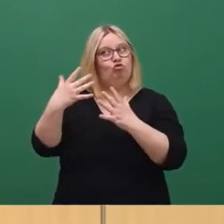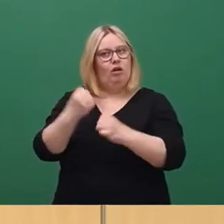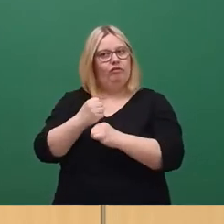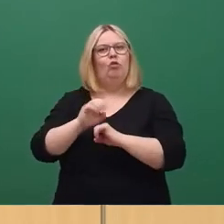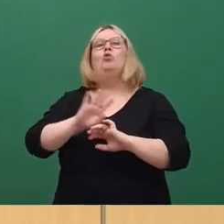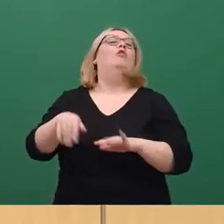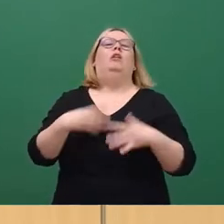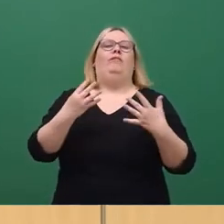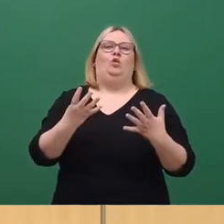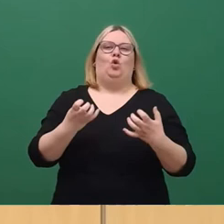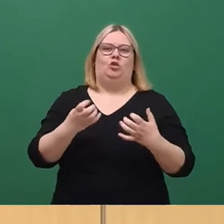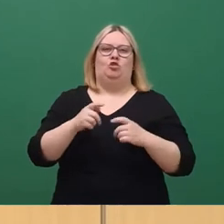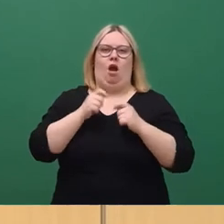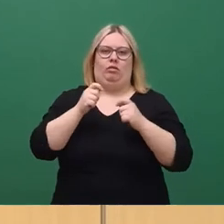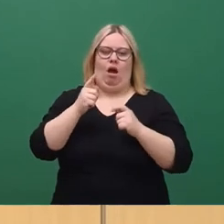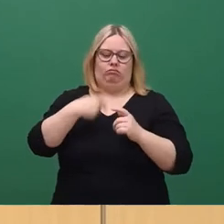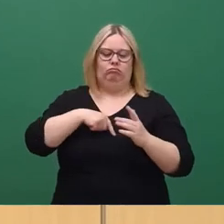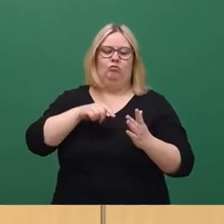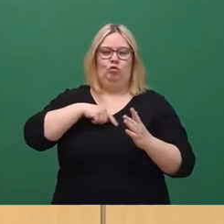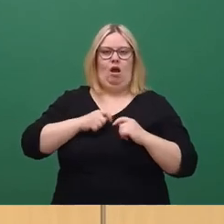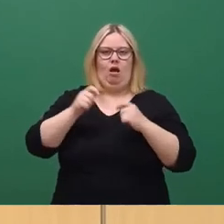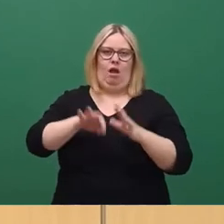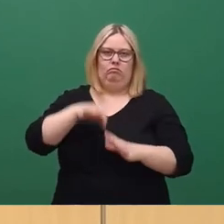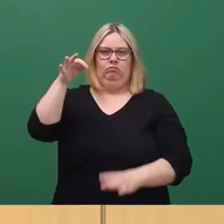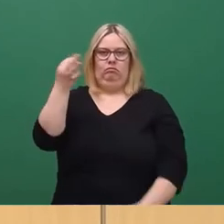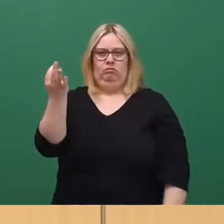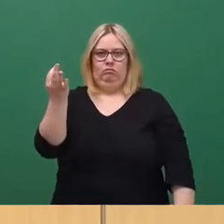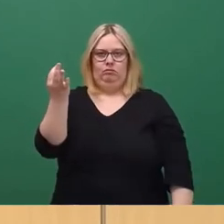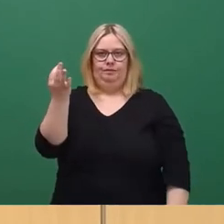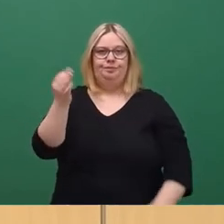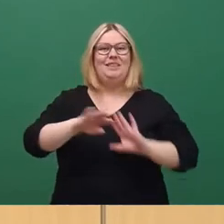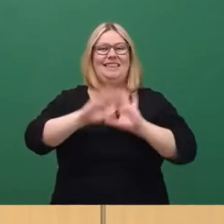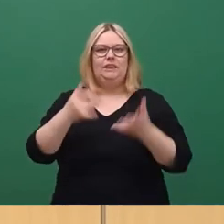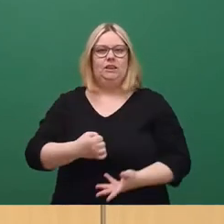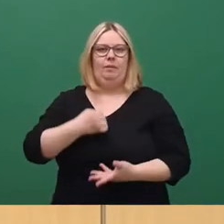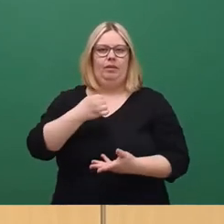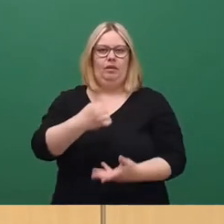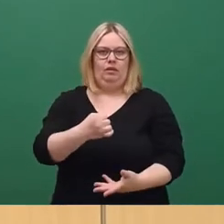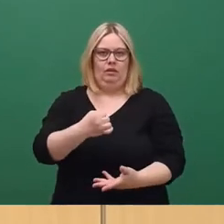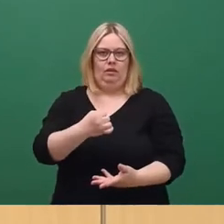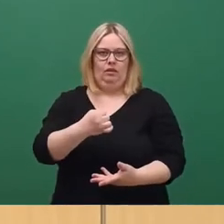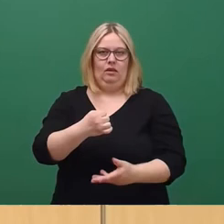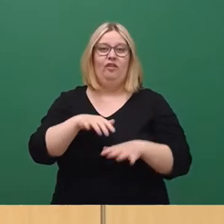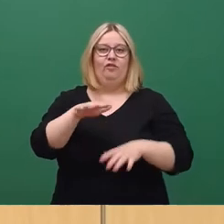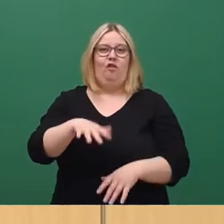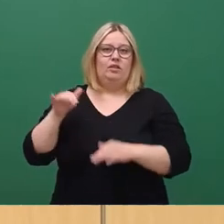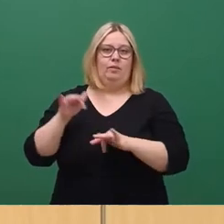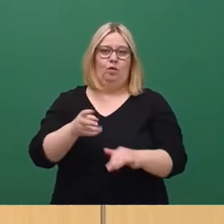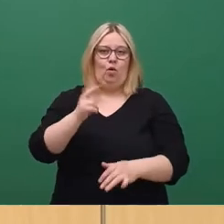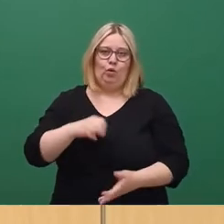eine Förderung ausgewählt. Das Fördervolumen umfasst immerhin ca. 15 Millionen Euro.